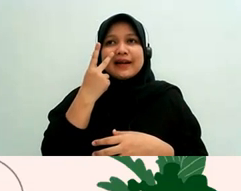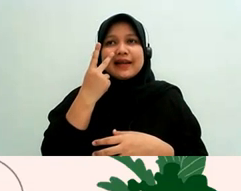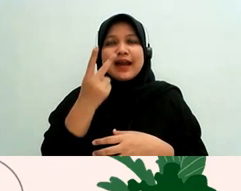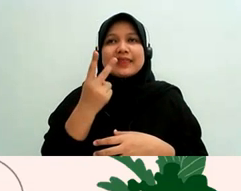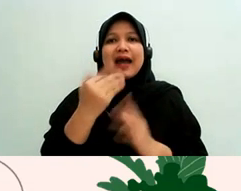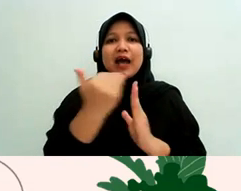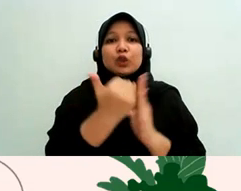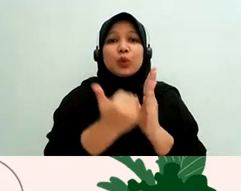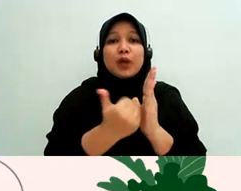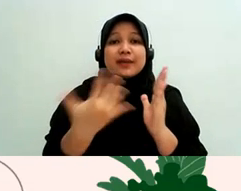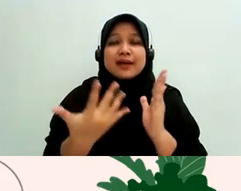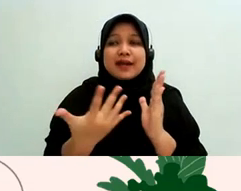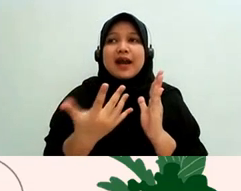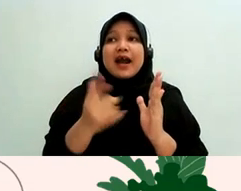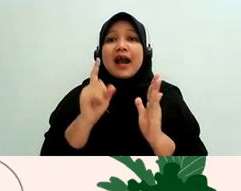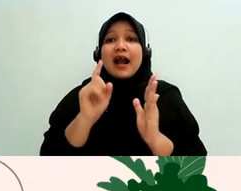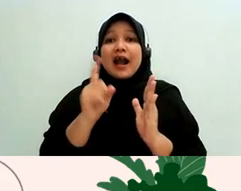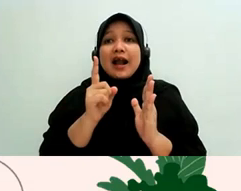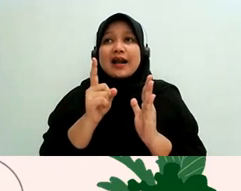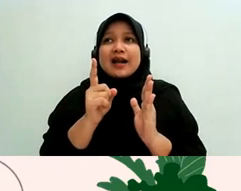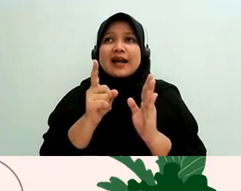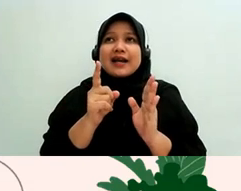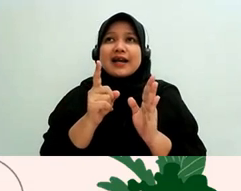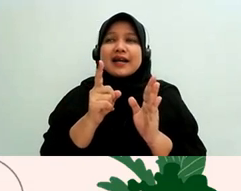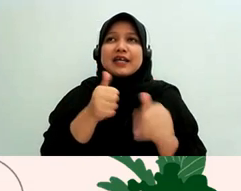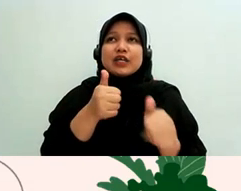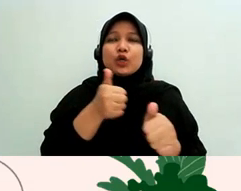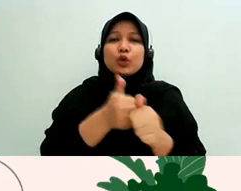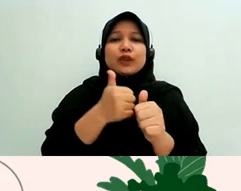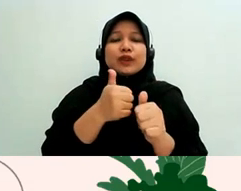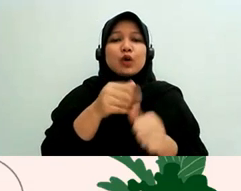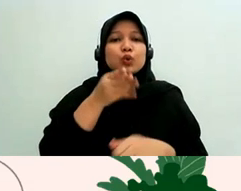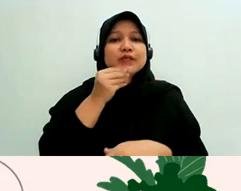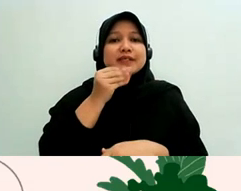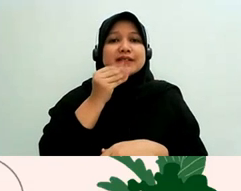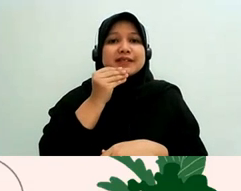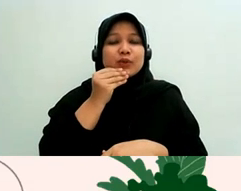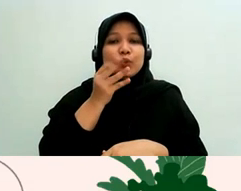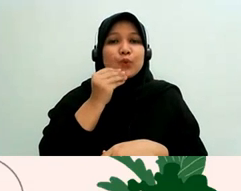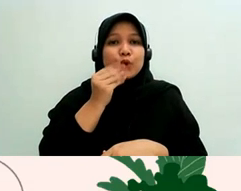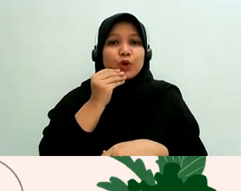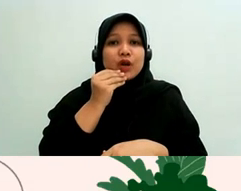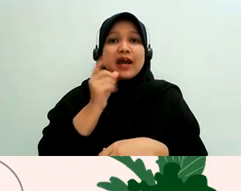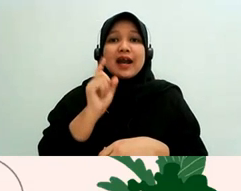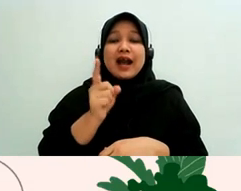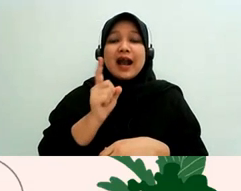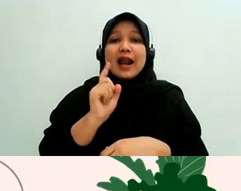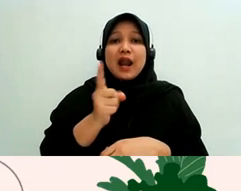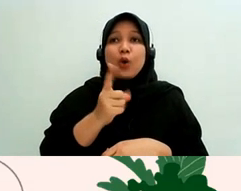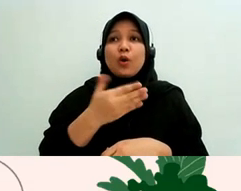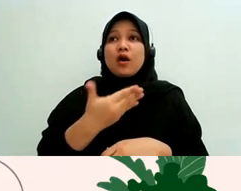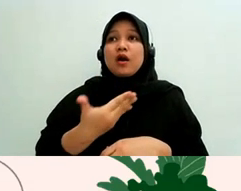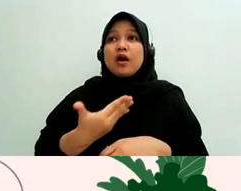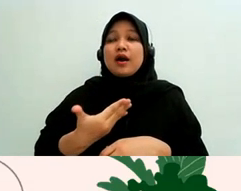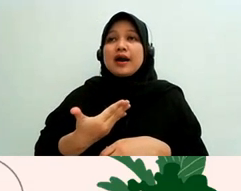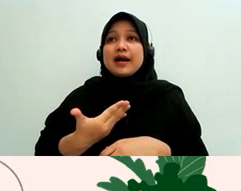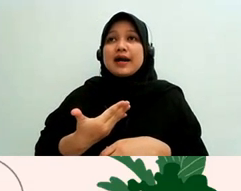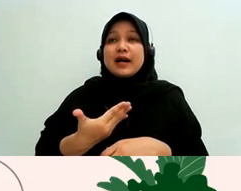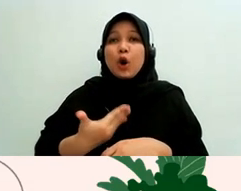di bawah umur terlibat dalam suatu perkara hukum dalam berbagai kedudukan itu sebaiknya memang